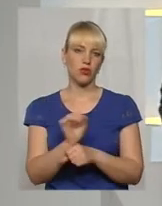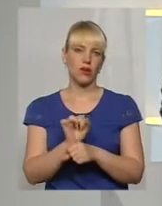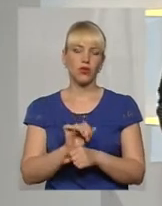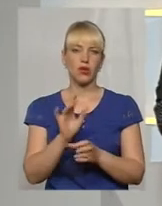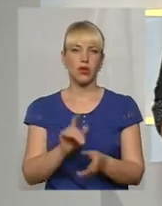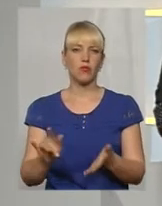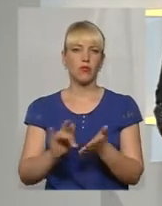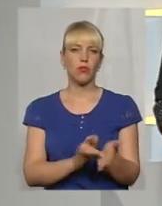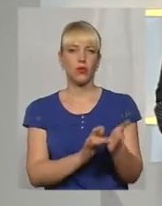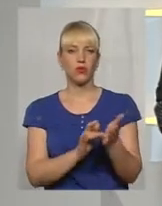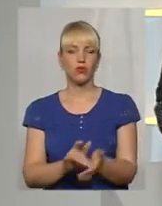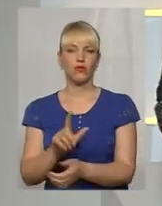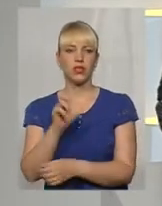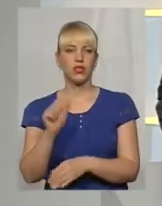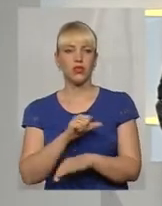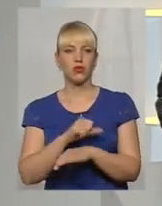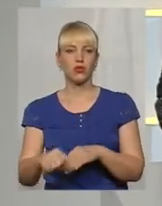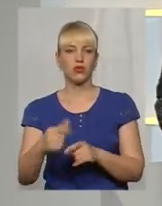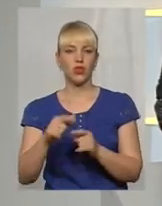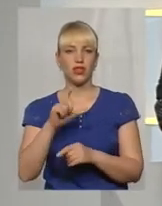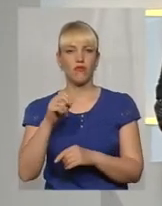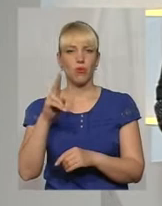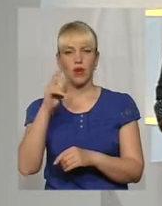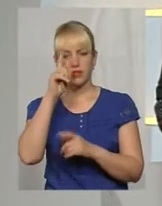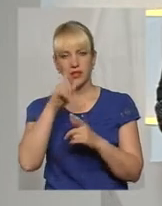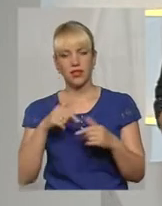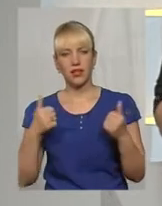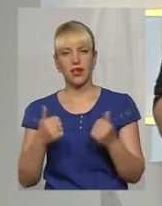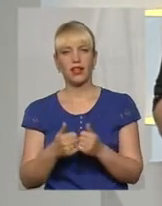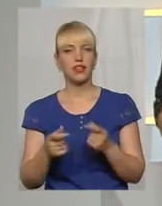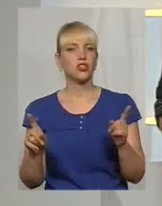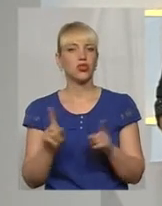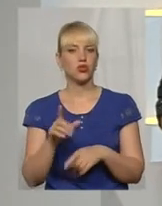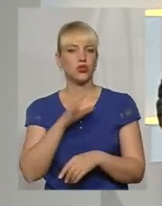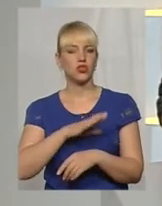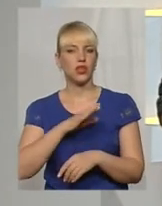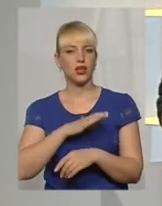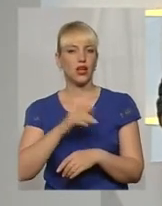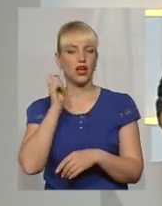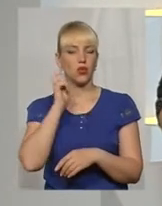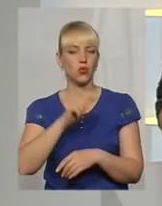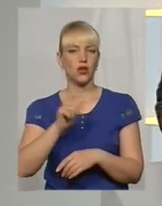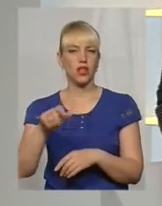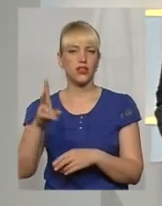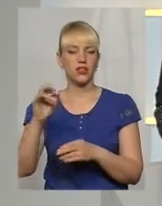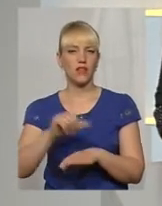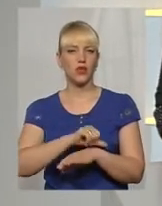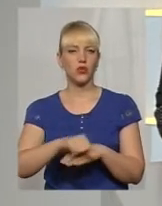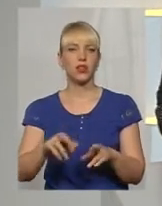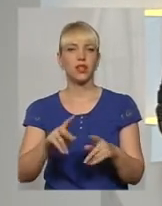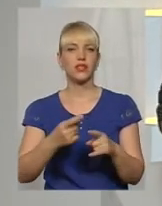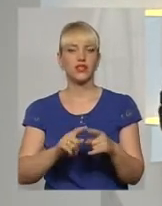помандрувати за кордон у європейські країни. Що чекає українців на кордоні, як це взагалі